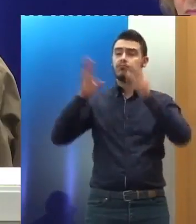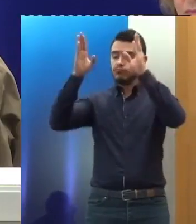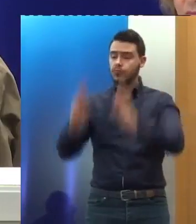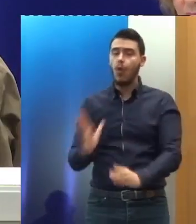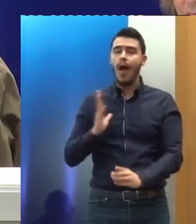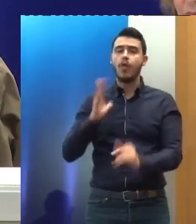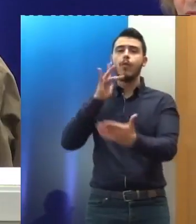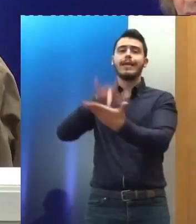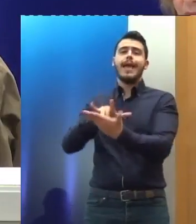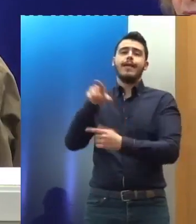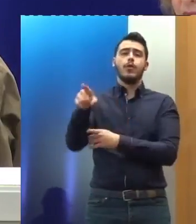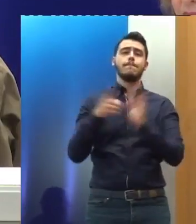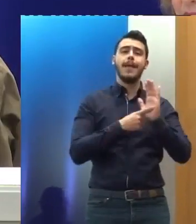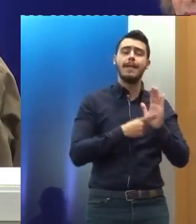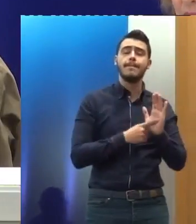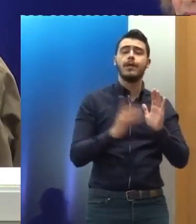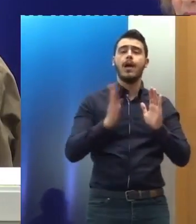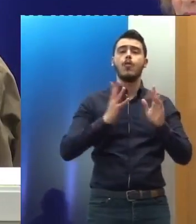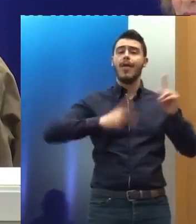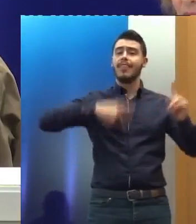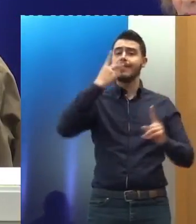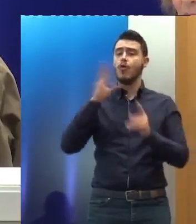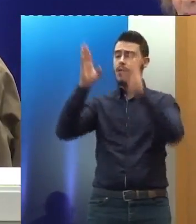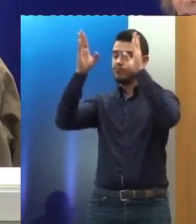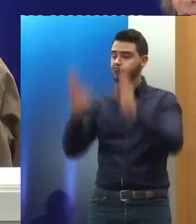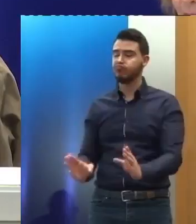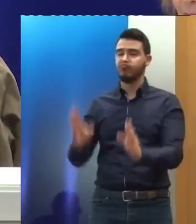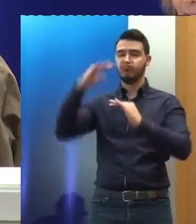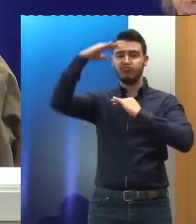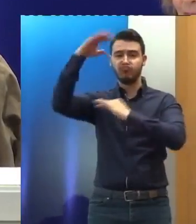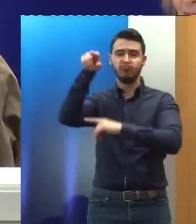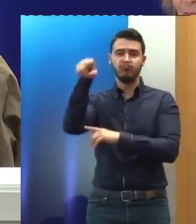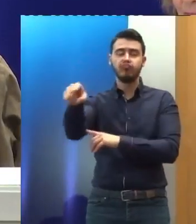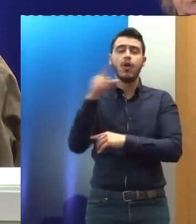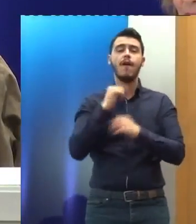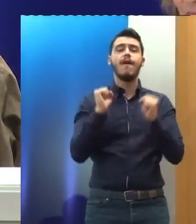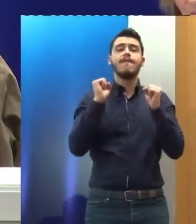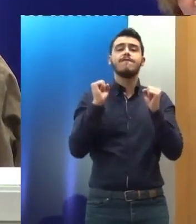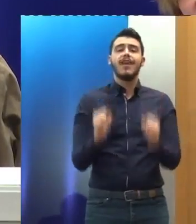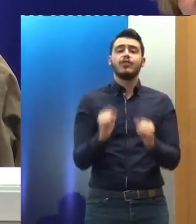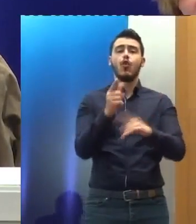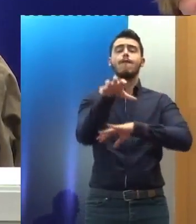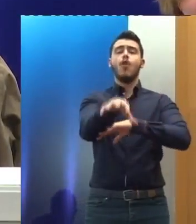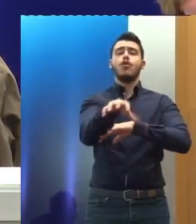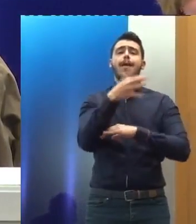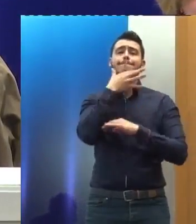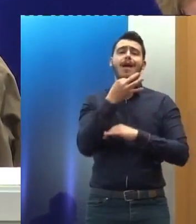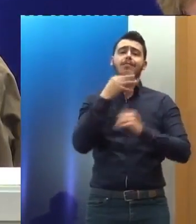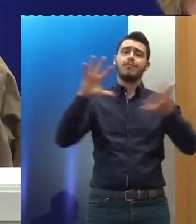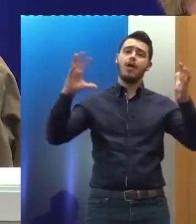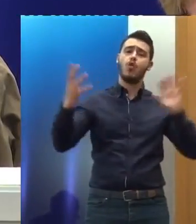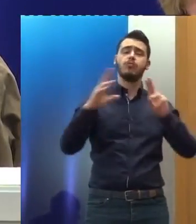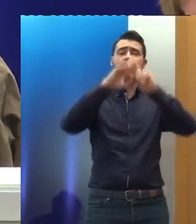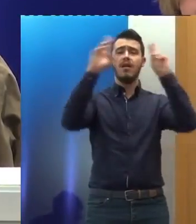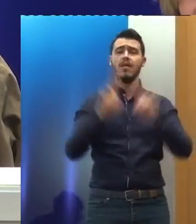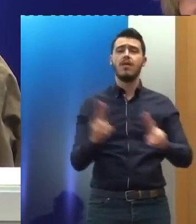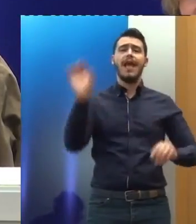υποκείμενο του διεθνούς δικαίου, έγινε ένας βασικός φορέας δικαιωμάτων και υποχρεώσεων στη διεθνή δικαιοταξία, με ό,τι αυτό